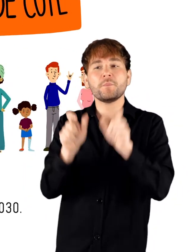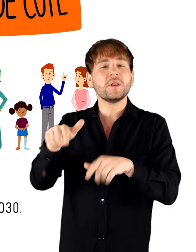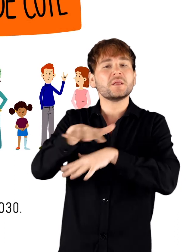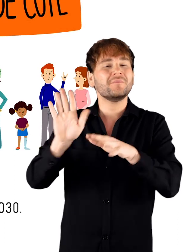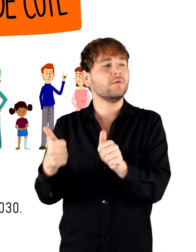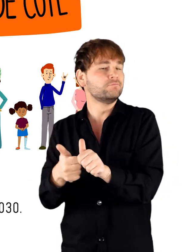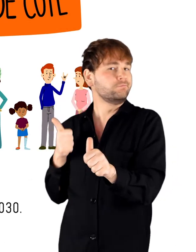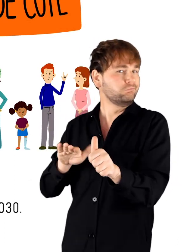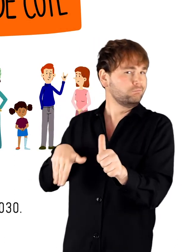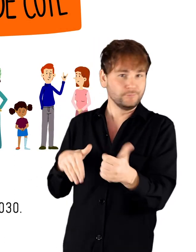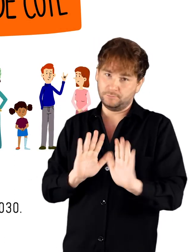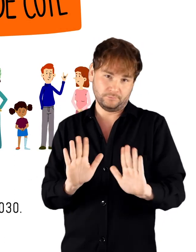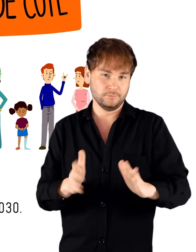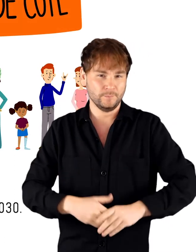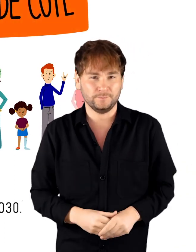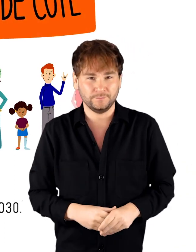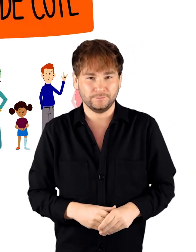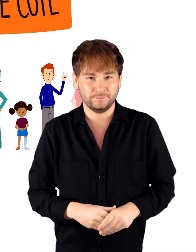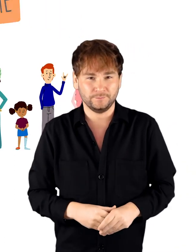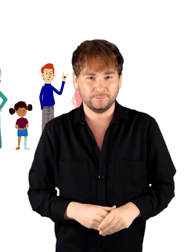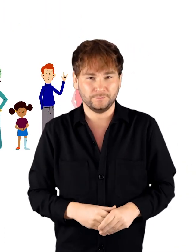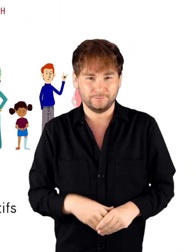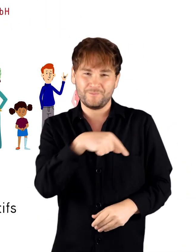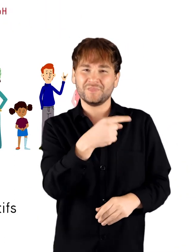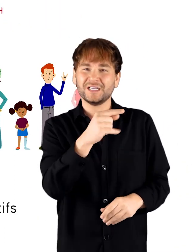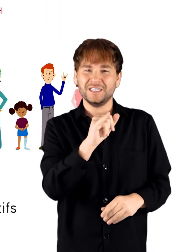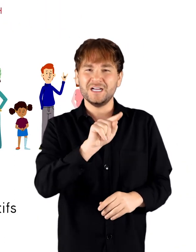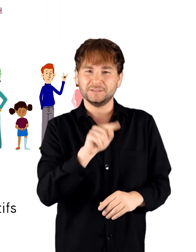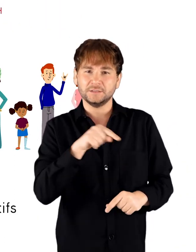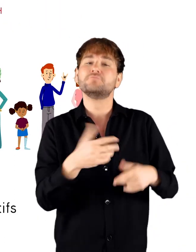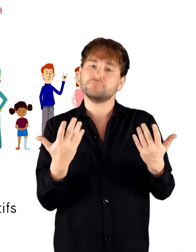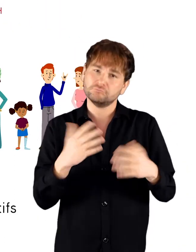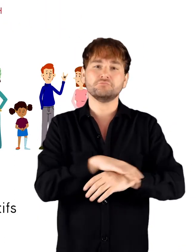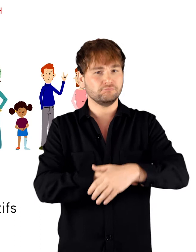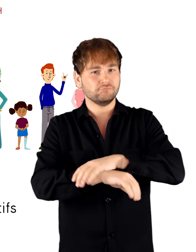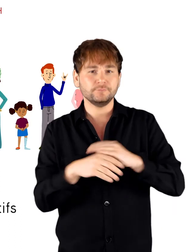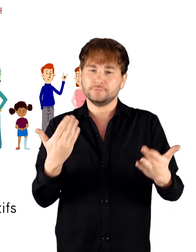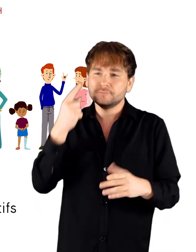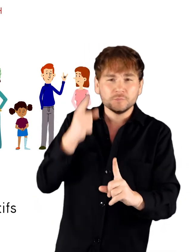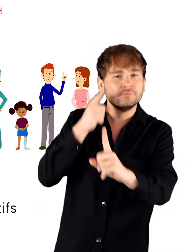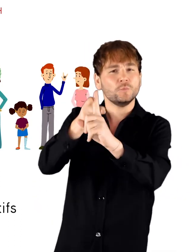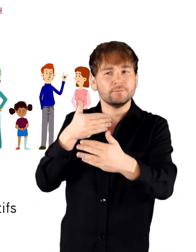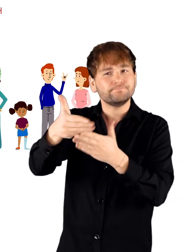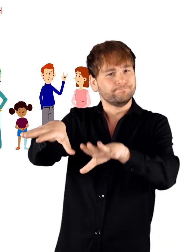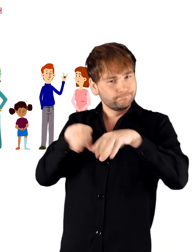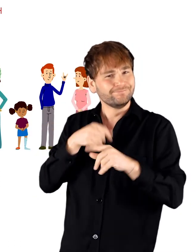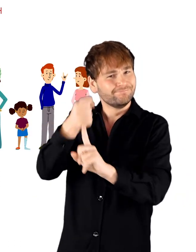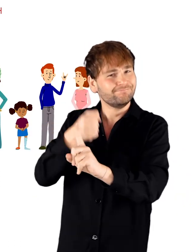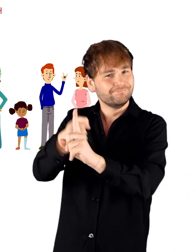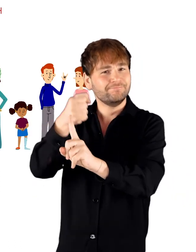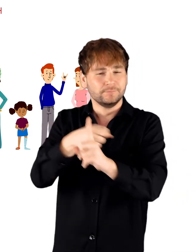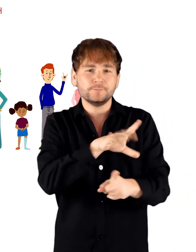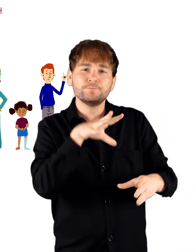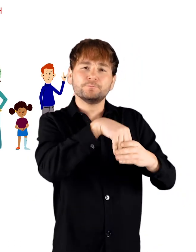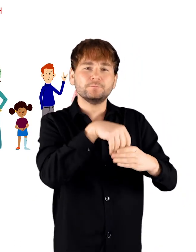'est le principe fondamental de l'agenda 2030. La GIZ s'est engagée à atteindre ses objectifs et à